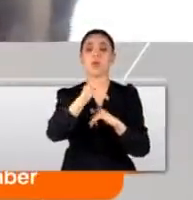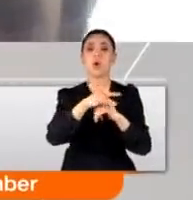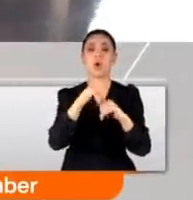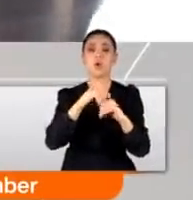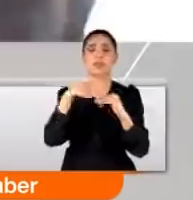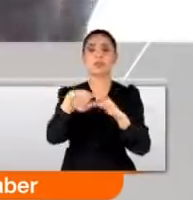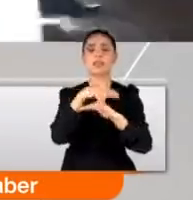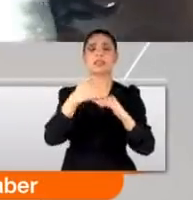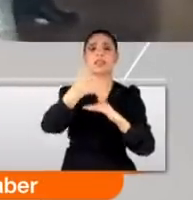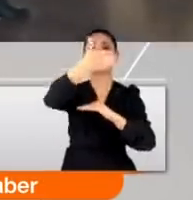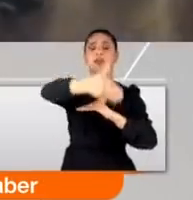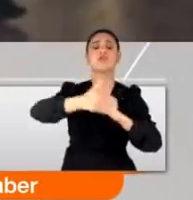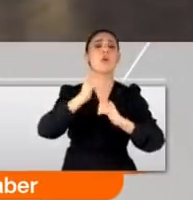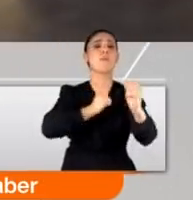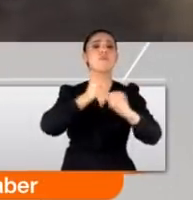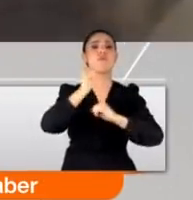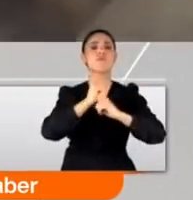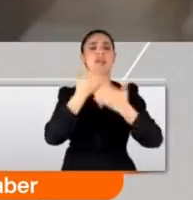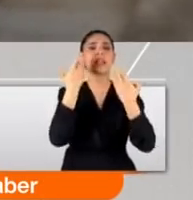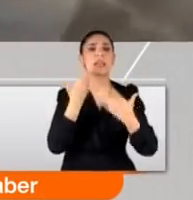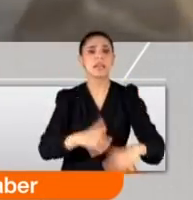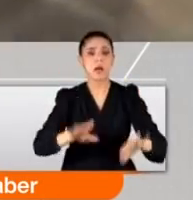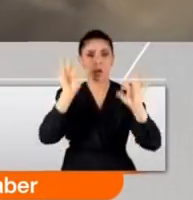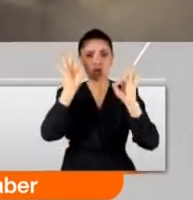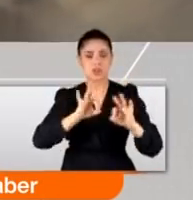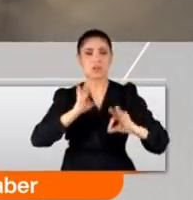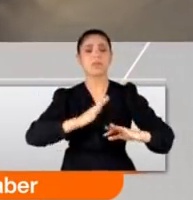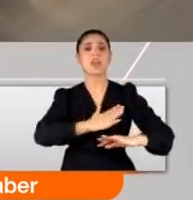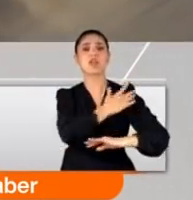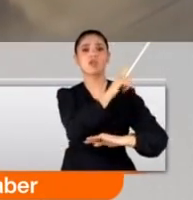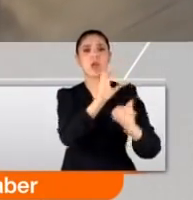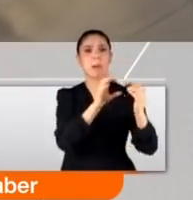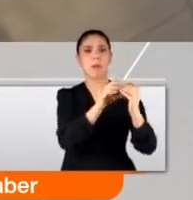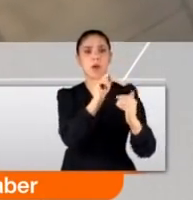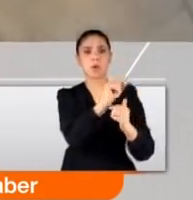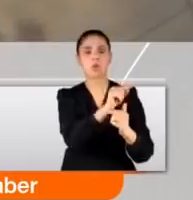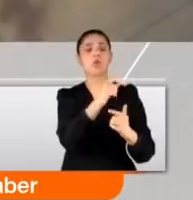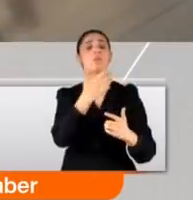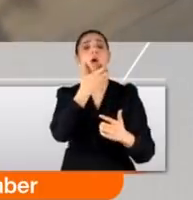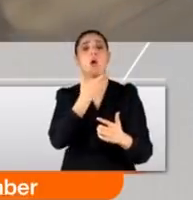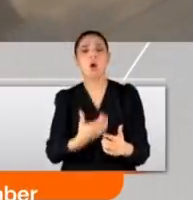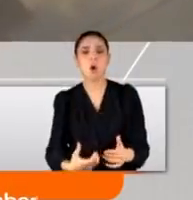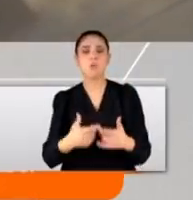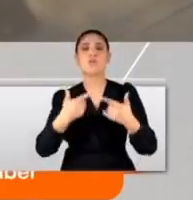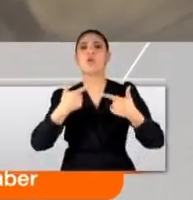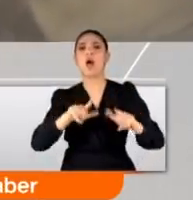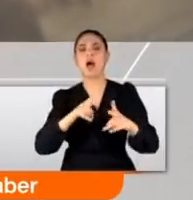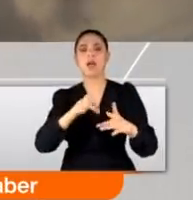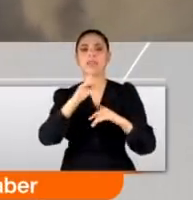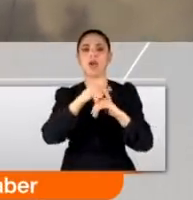sınır ötesi mücadelelerine karşı çıkan şu andaki CHP ömrünü Hatay'ın ülkemize